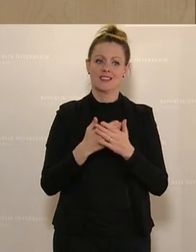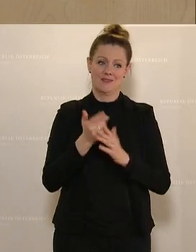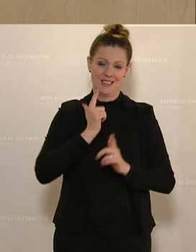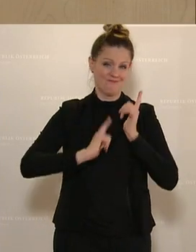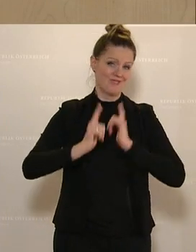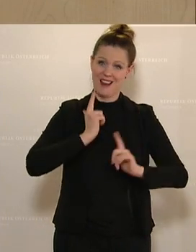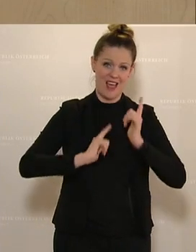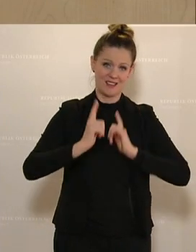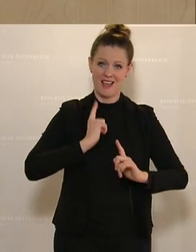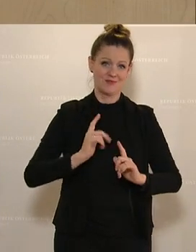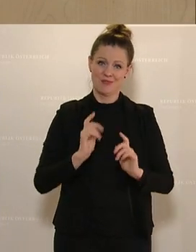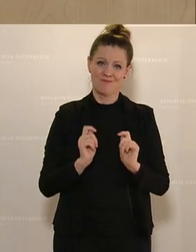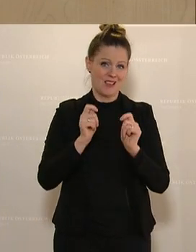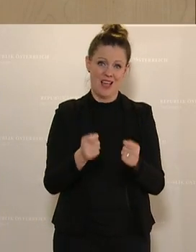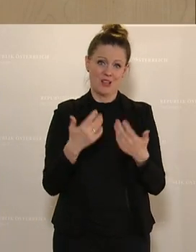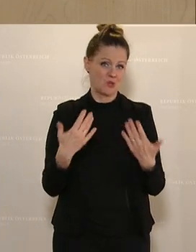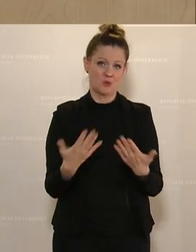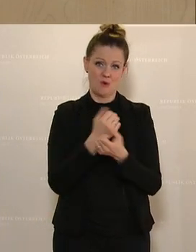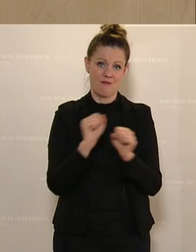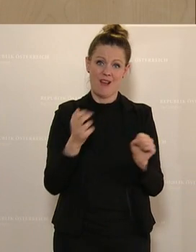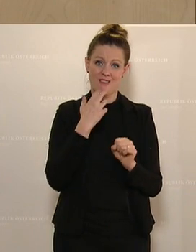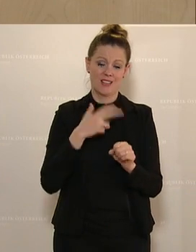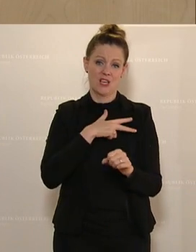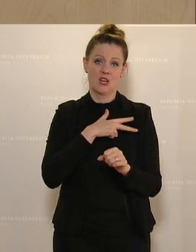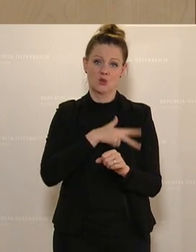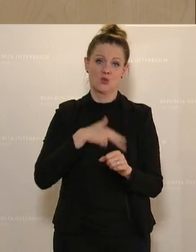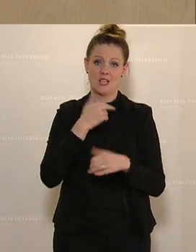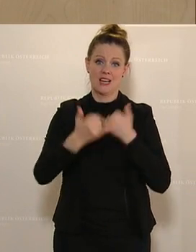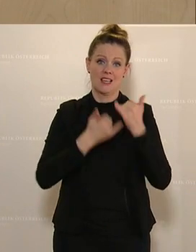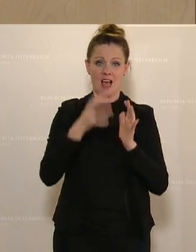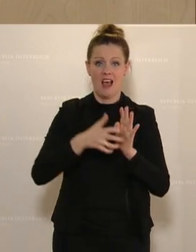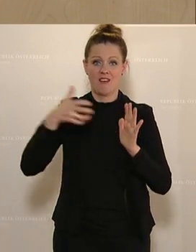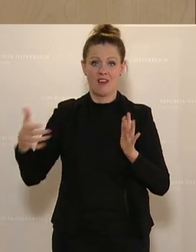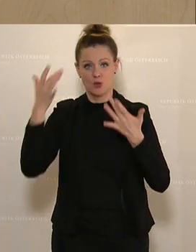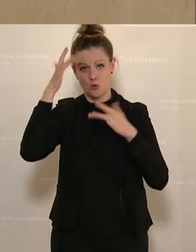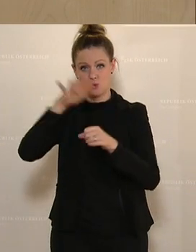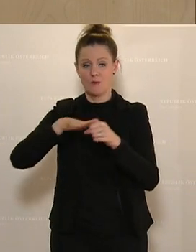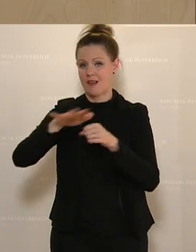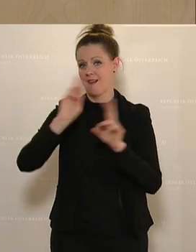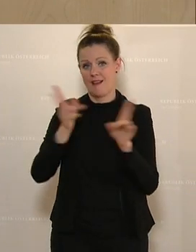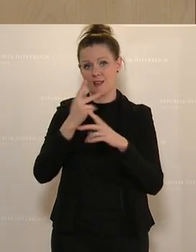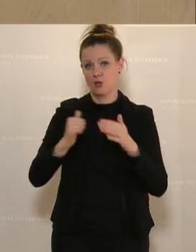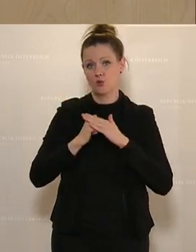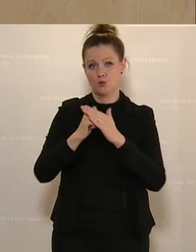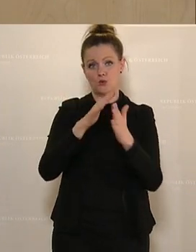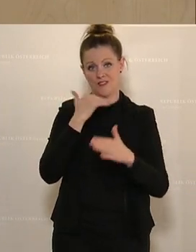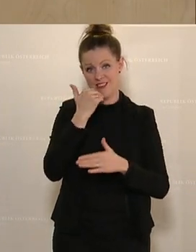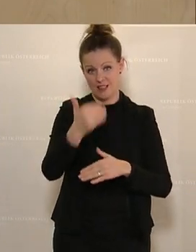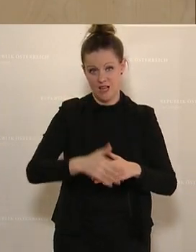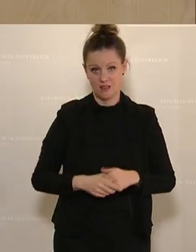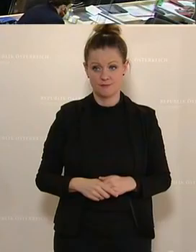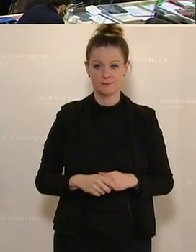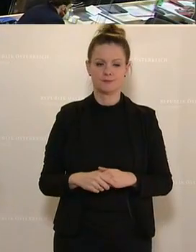leid, aber wir können diesen Antrag, das freiwillige Soziale Jahr auf den Kulturbereich auszuweiten, nicht unterstützen. Vielen Dank. Dank.